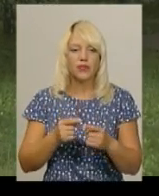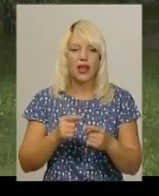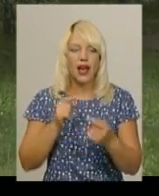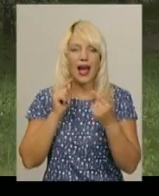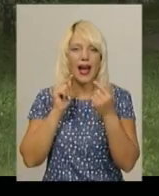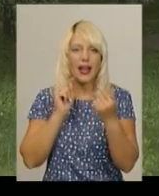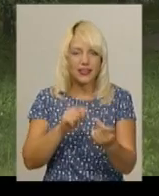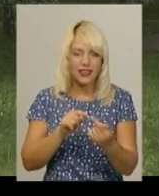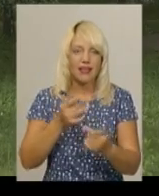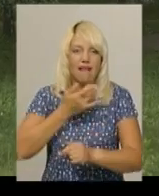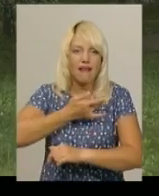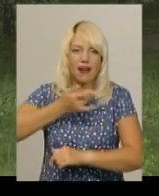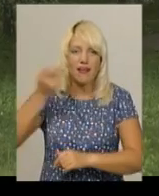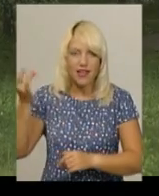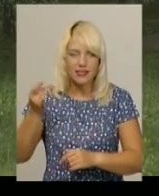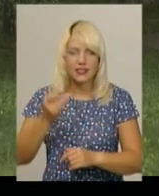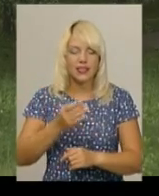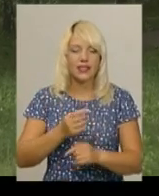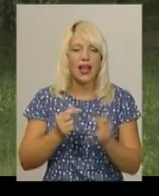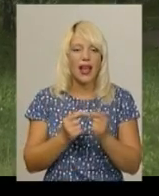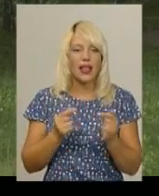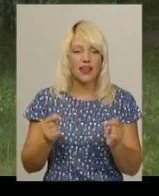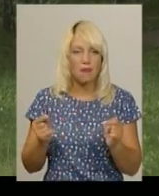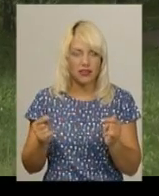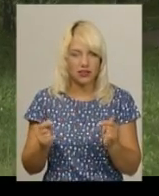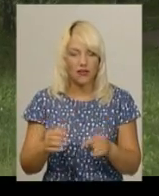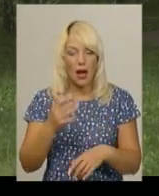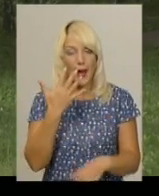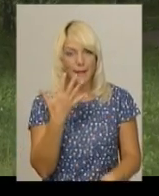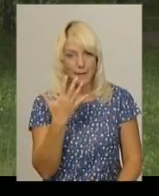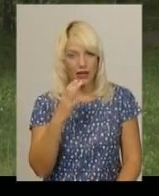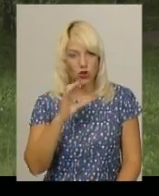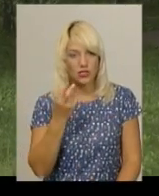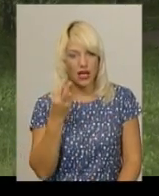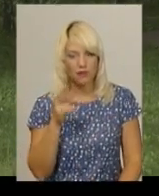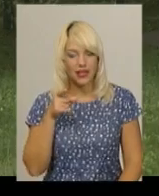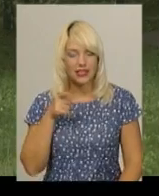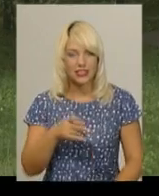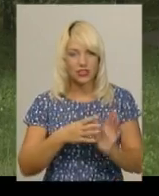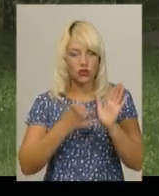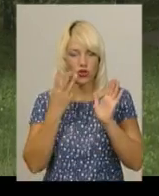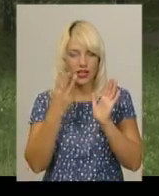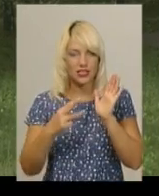А 5 серпня 1937 року був